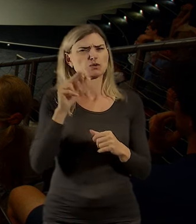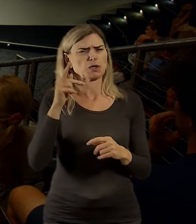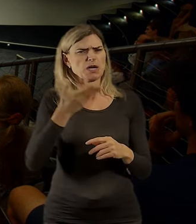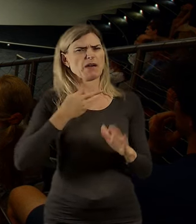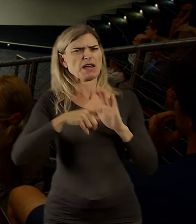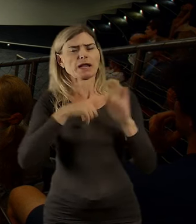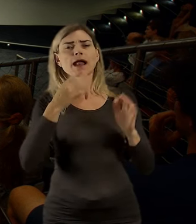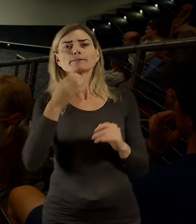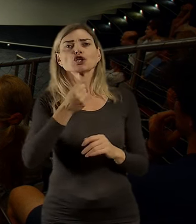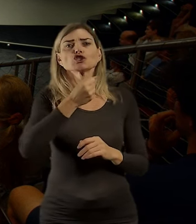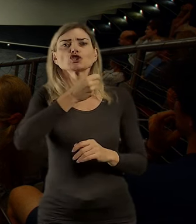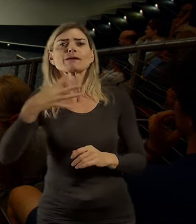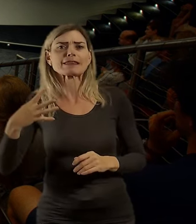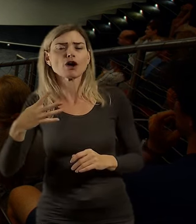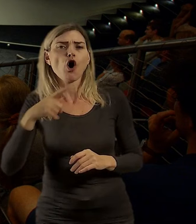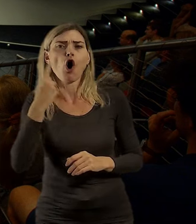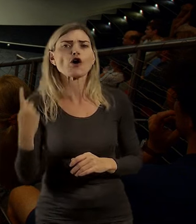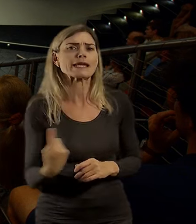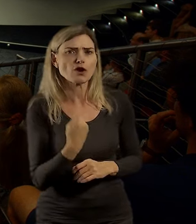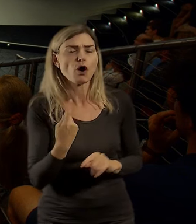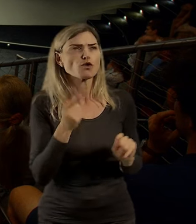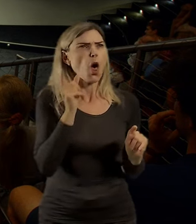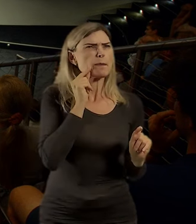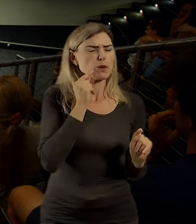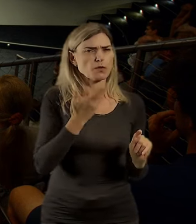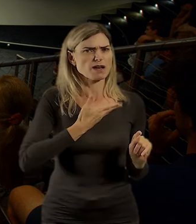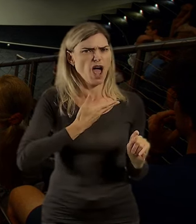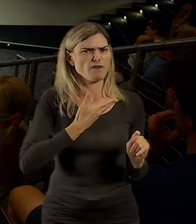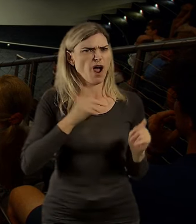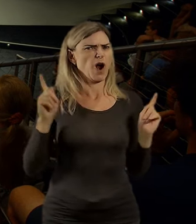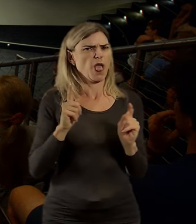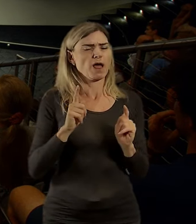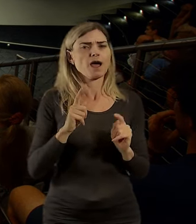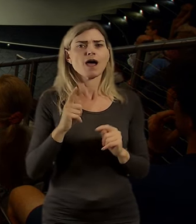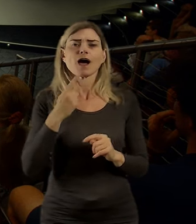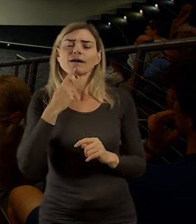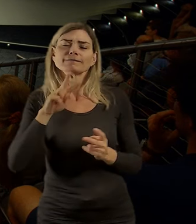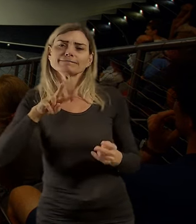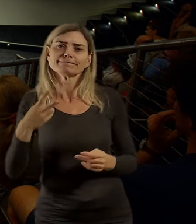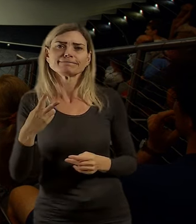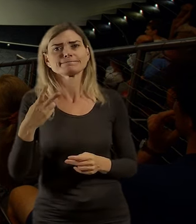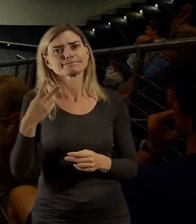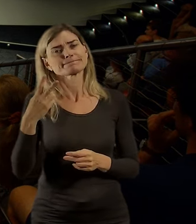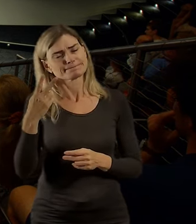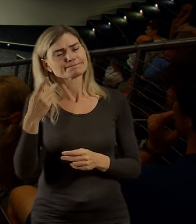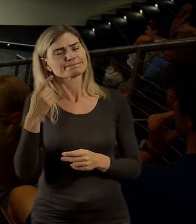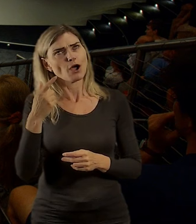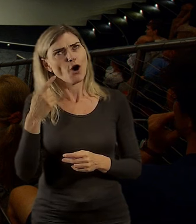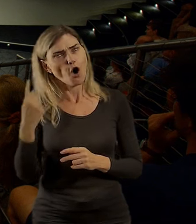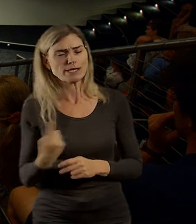toho. Pak má tam prostě to 15. notové město. jsme taky trošku slavili. Že jo, že bychom měli nějaký kubismus, tak bychom